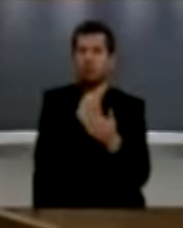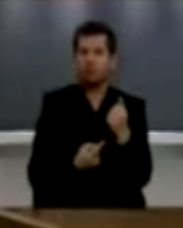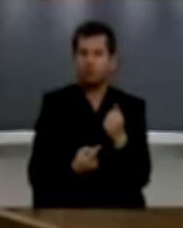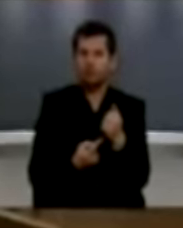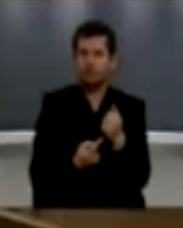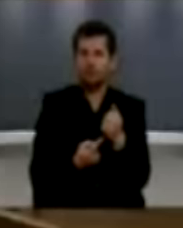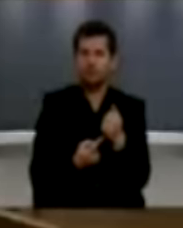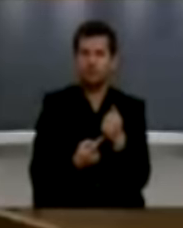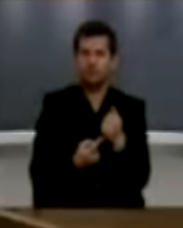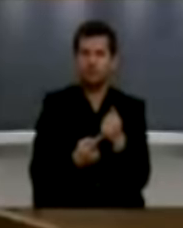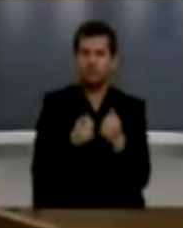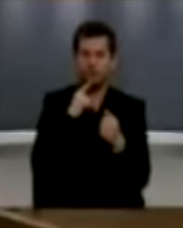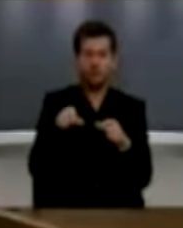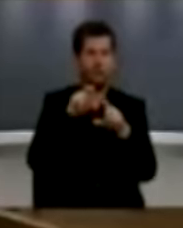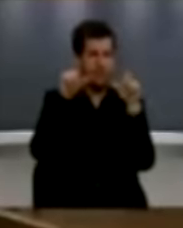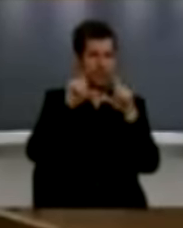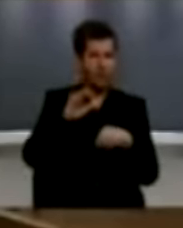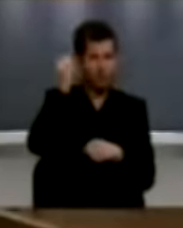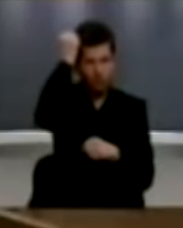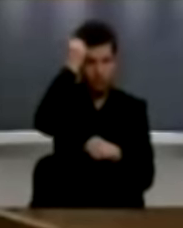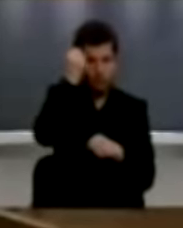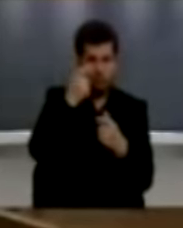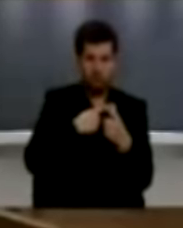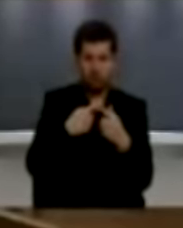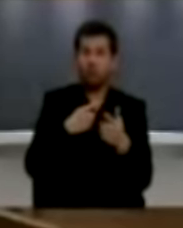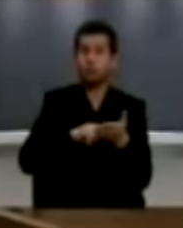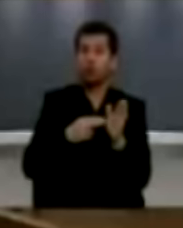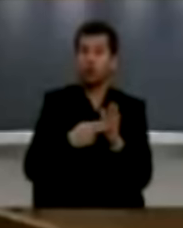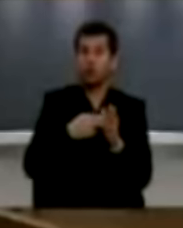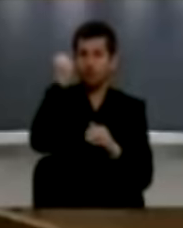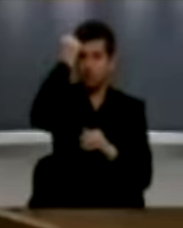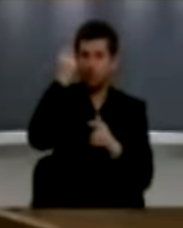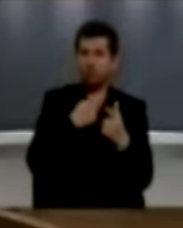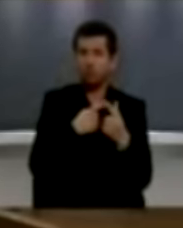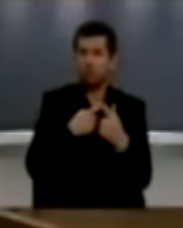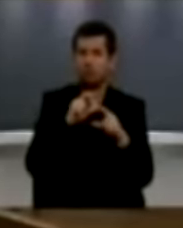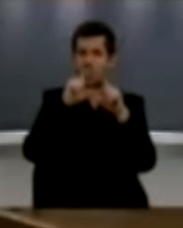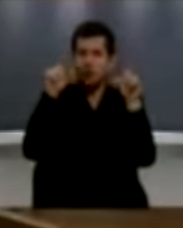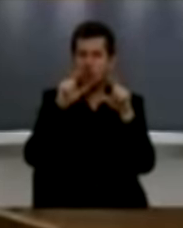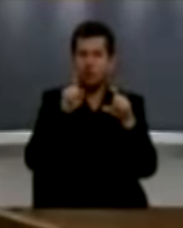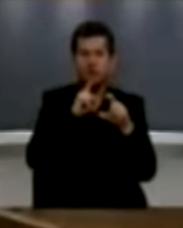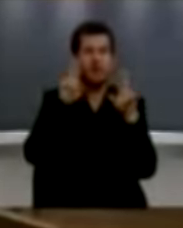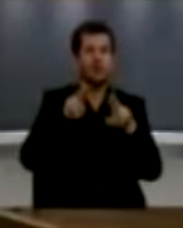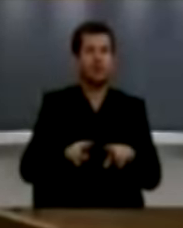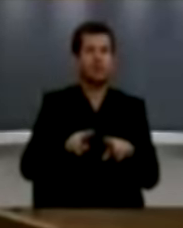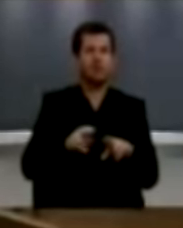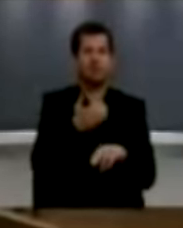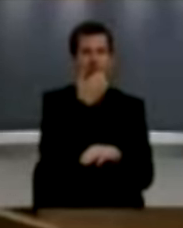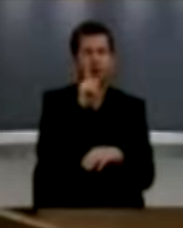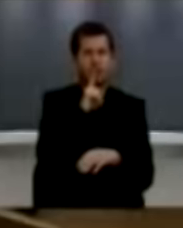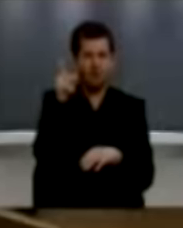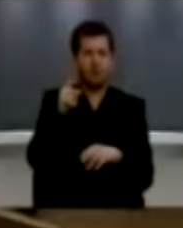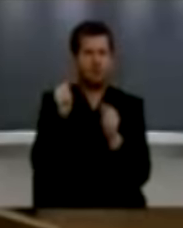aj burim, a janë institucionet e Kosovës, a është politika e Kosovës, apo janë institucionet e drejtsist të instaluaran nga bashkësia